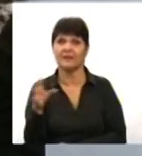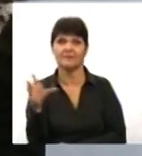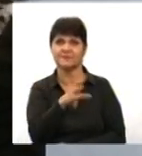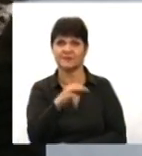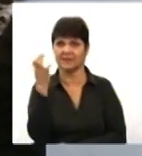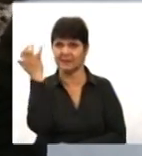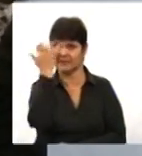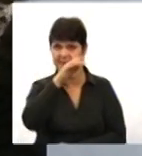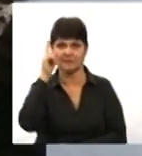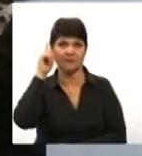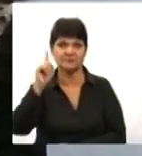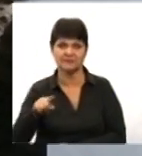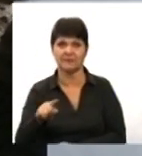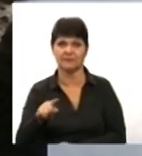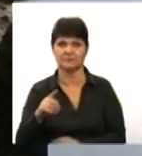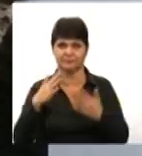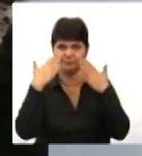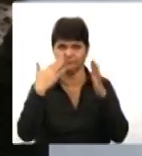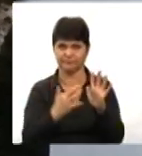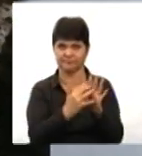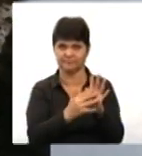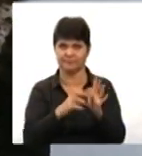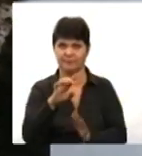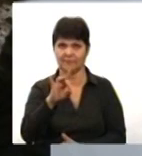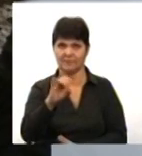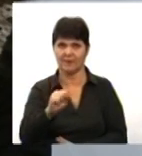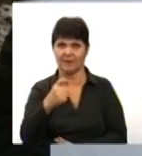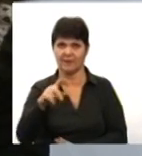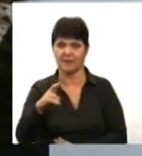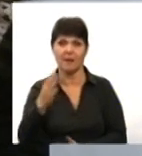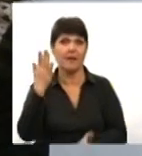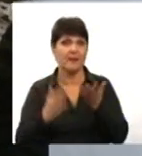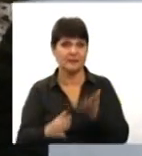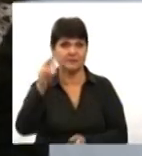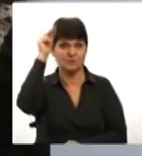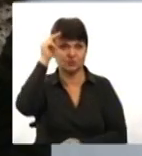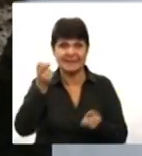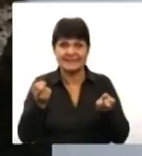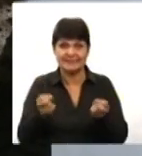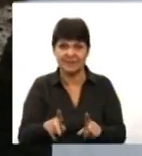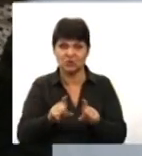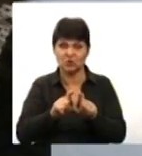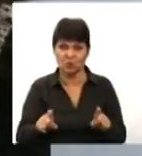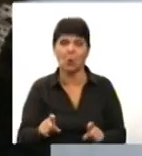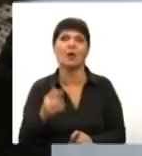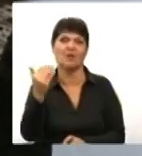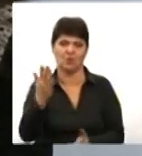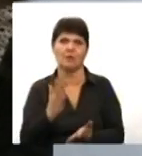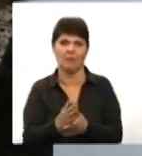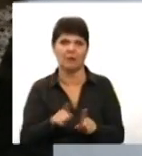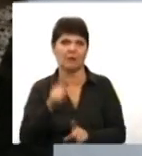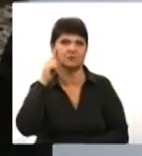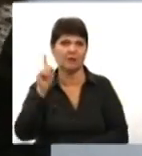знають шрифт Брайля, тому що, якщо вони навчались у спеціальних школах, то вони мають такі знання.